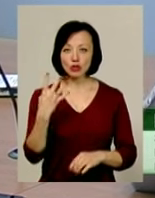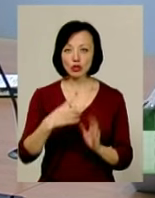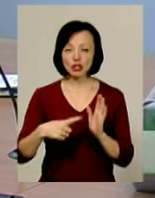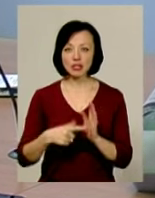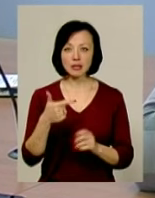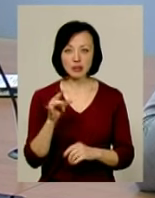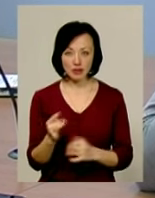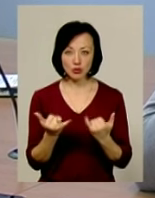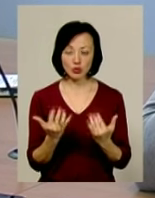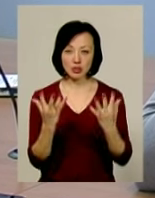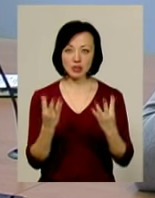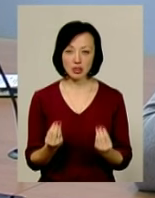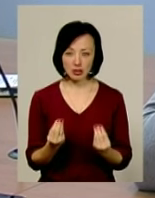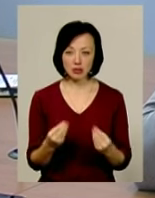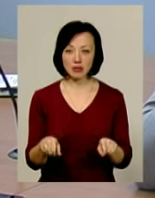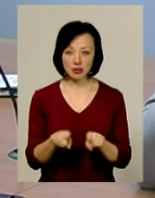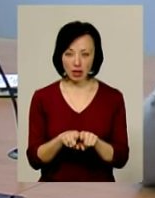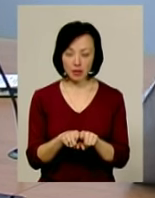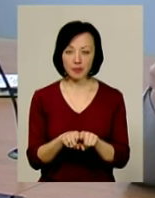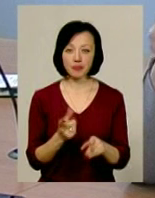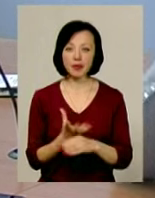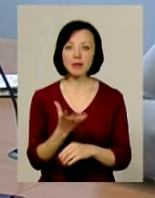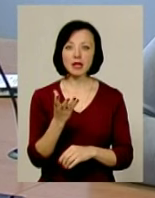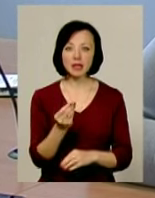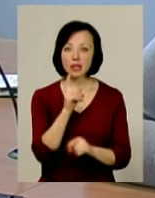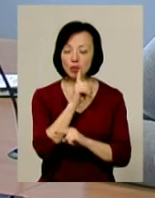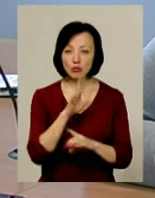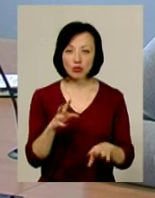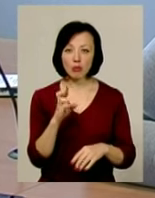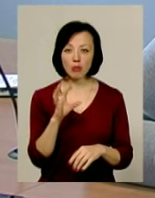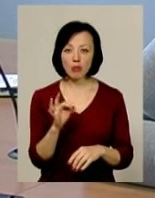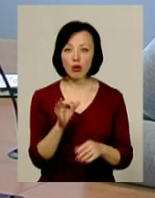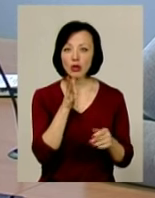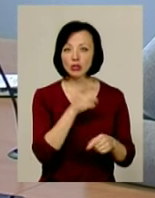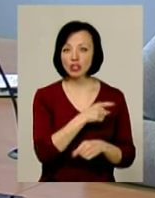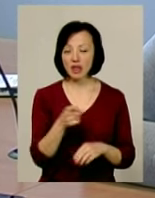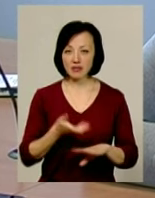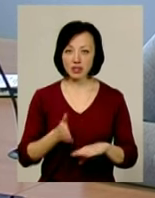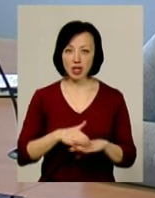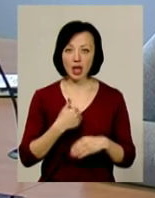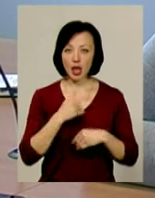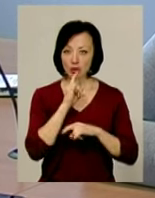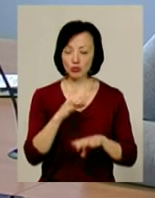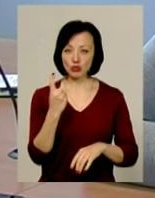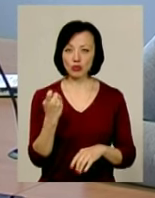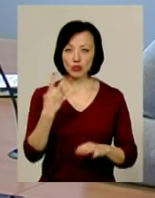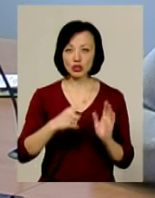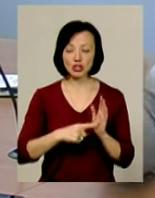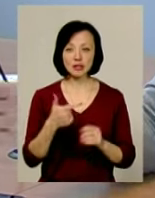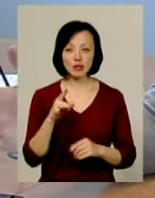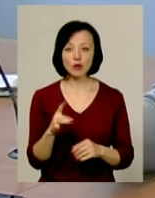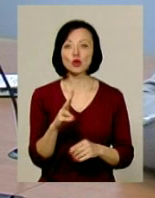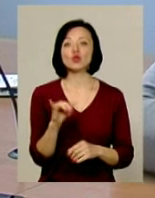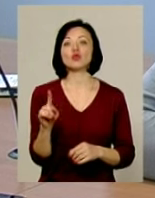гривень на сьогоднішній день з мінімалки, так, Валерій Петрович, платити не будуть, бо час важкий. Я не буду платити 146 гривень,